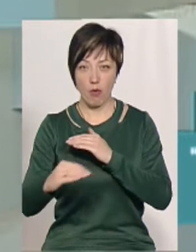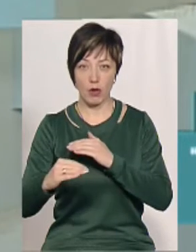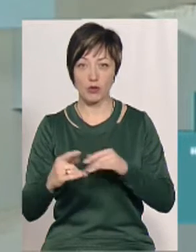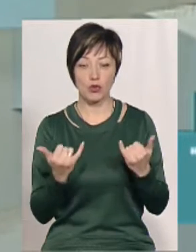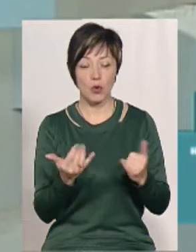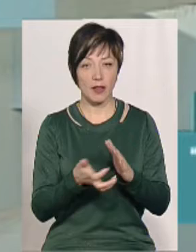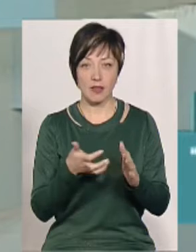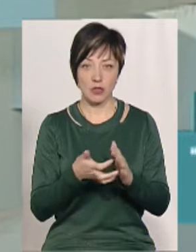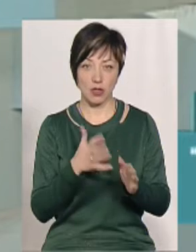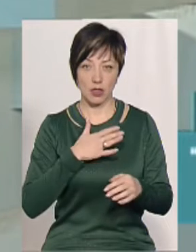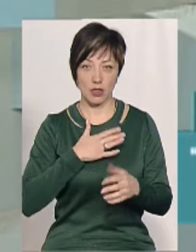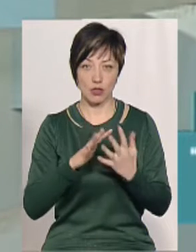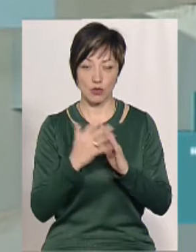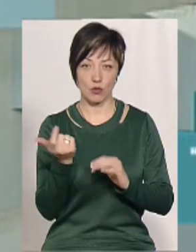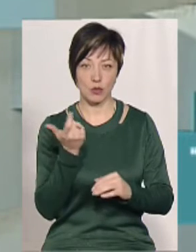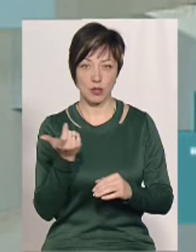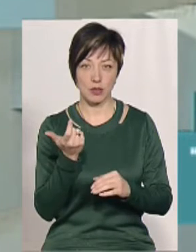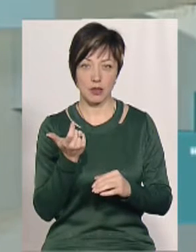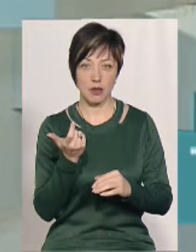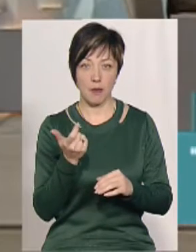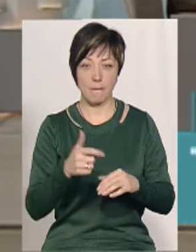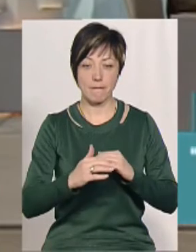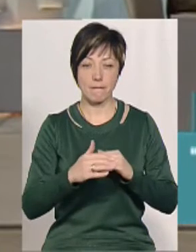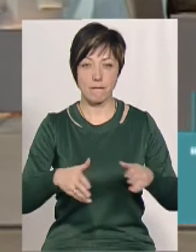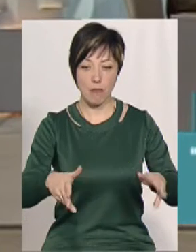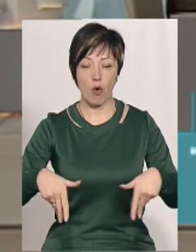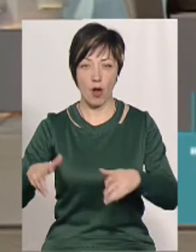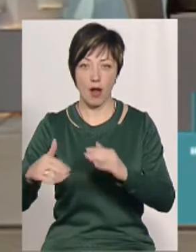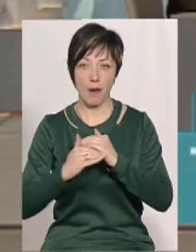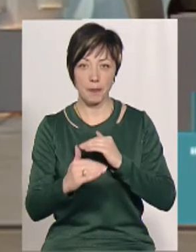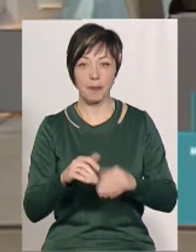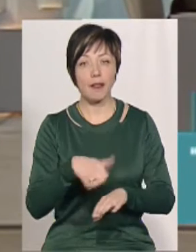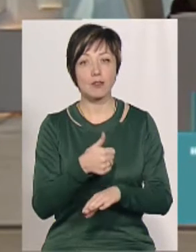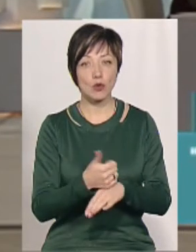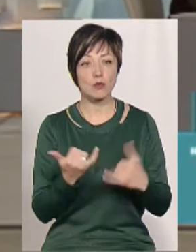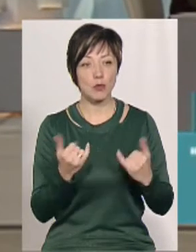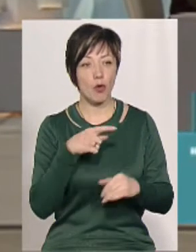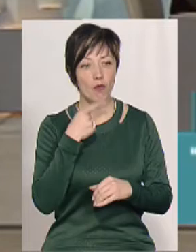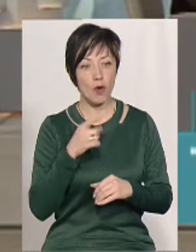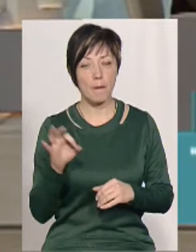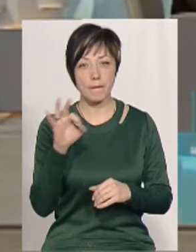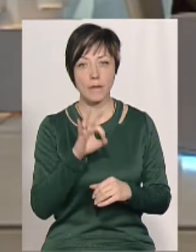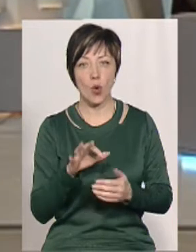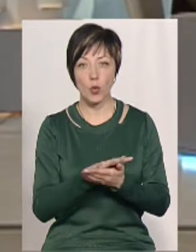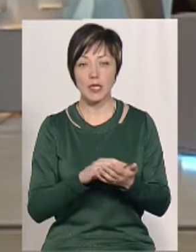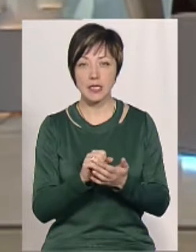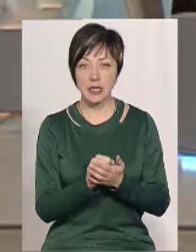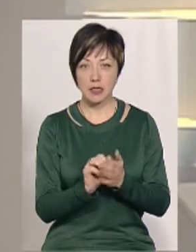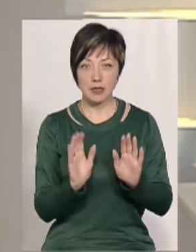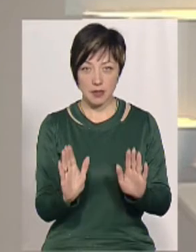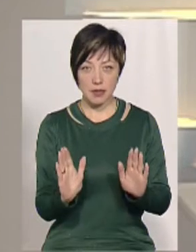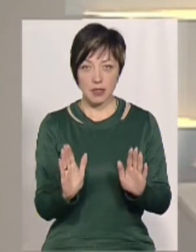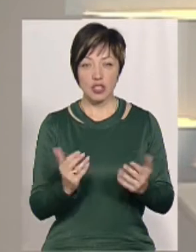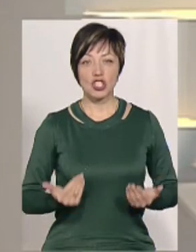що сьогодні не вистачає якраз нашим сільськогосподарським угідям. От, в основному, ми сьогодні говоримо про утилізацію, ну,